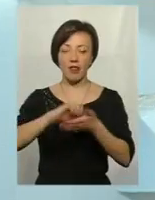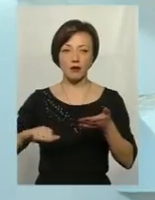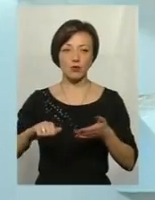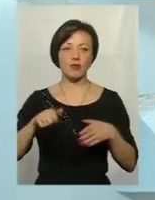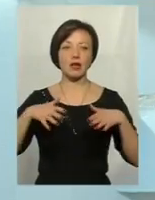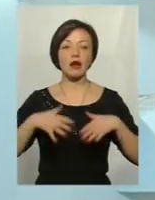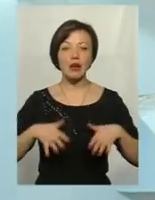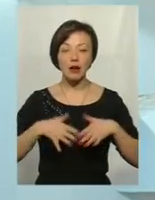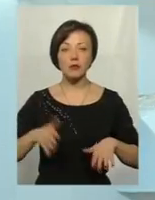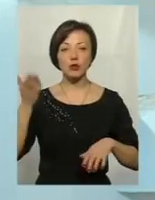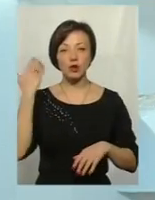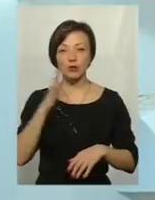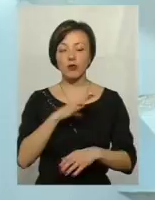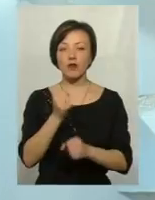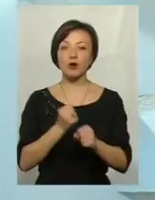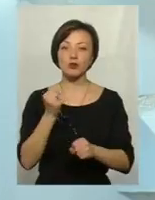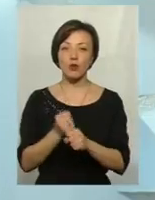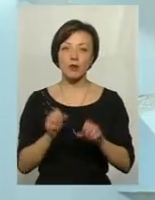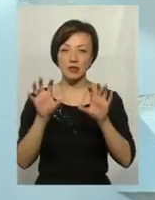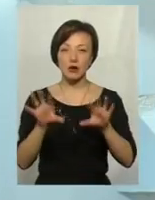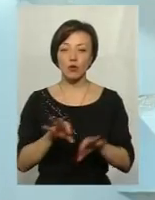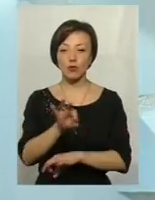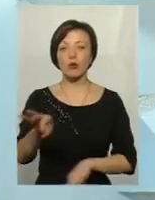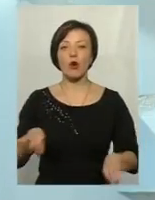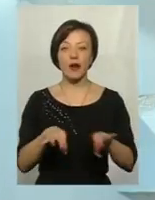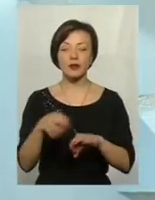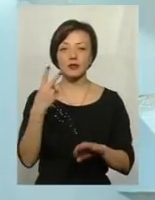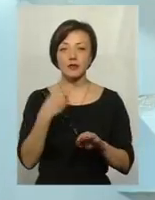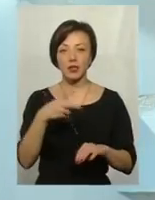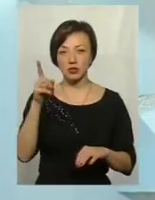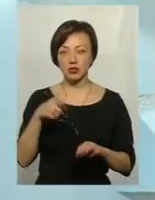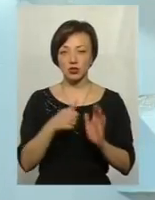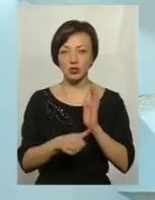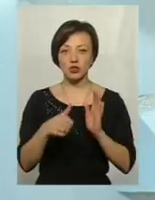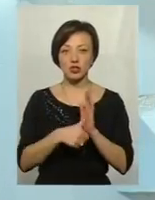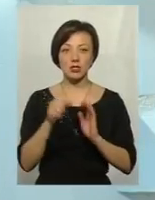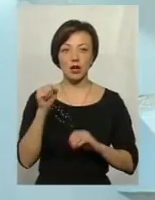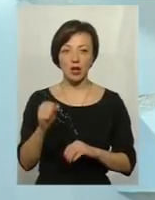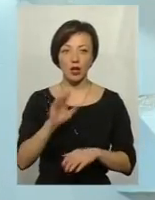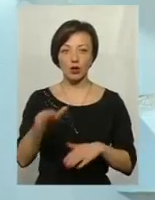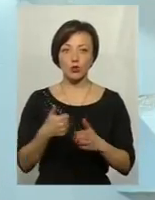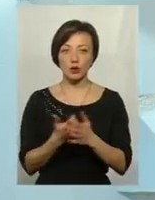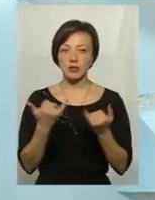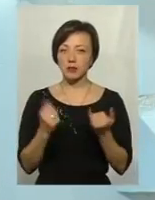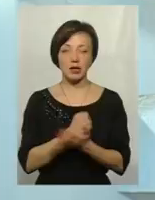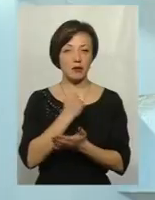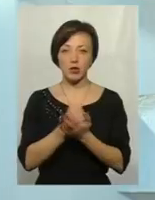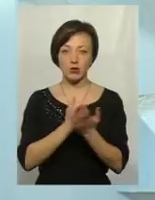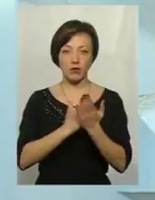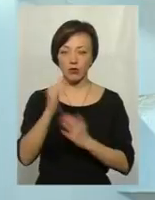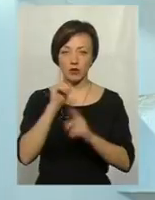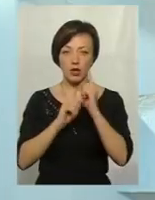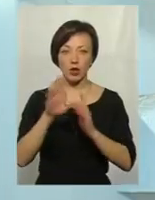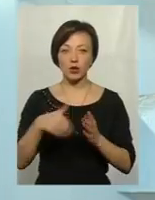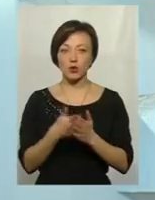ще був тоді розроблений проєкт закону 2066А, який до сих пір не прийнятий Верховною Радою,